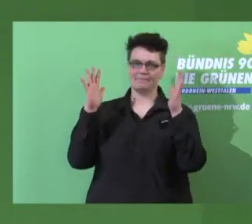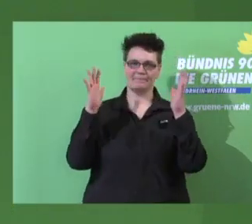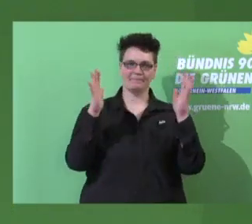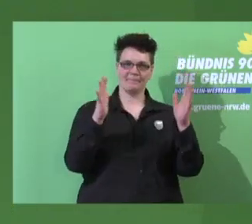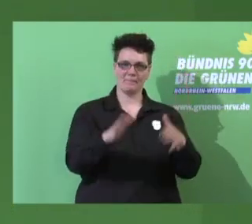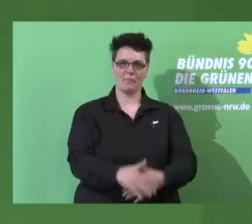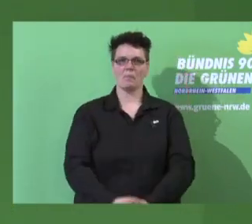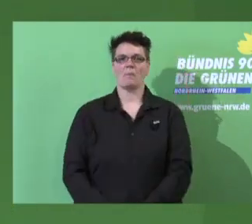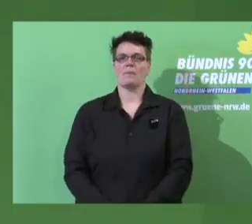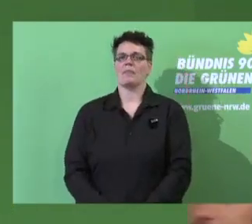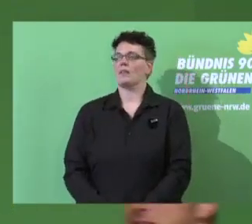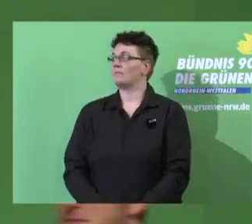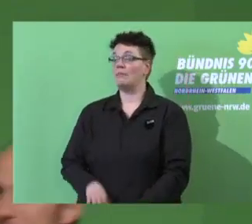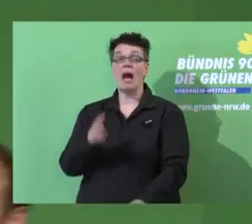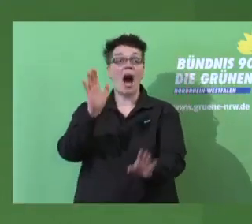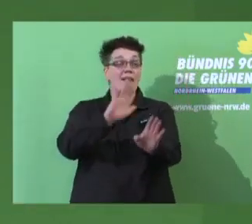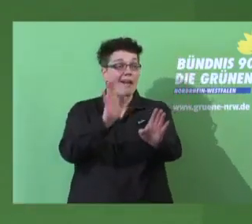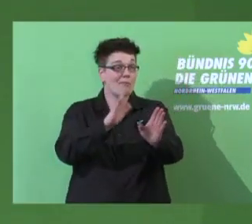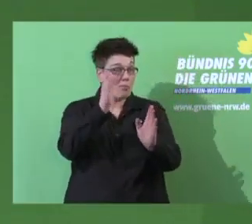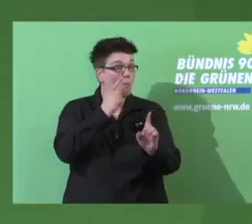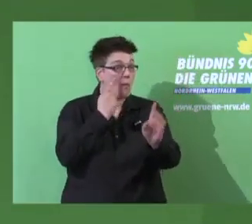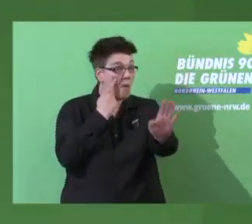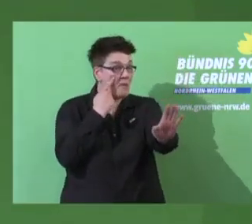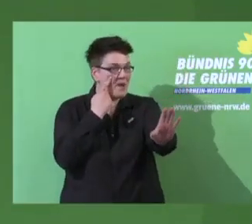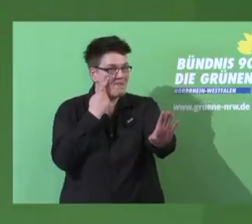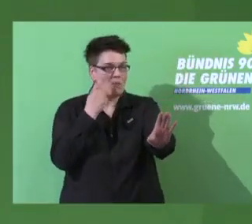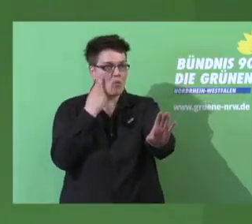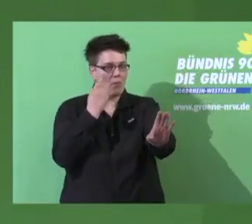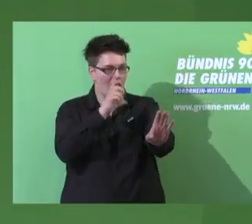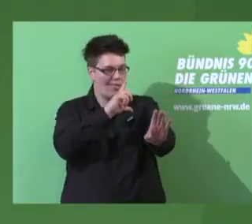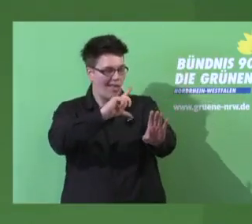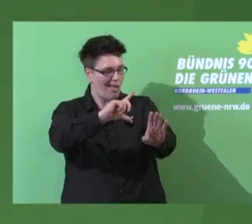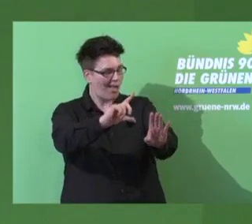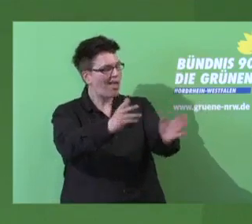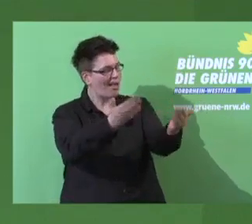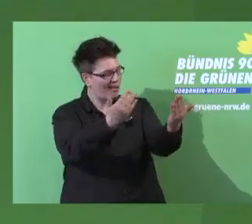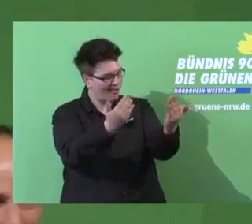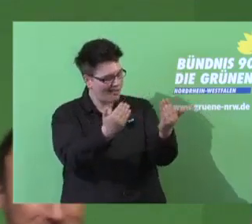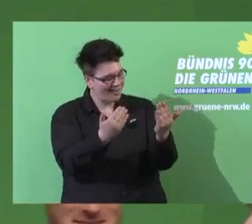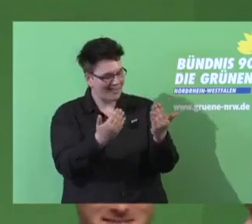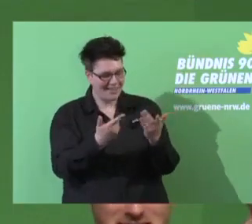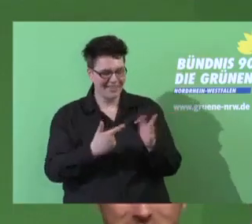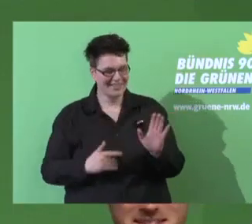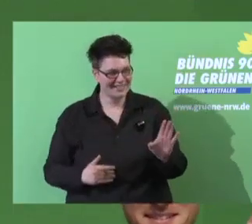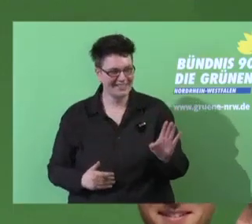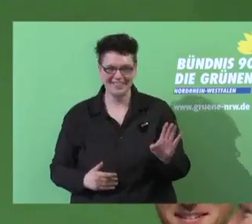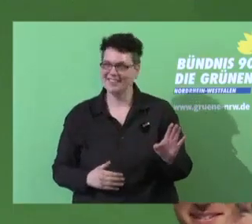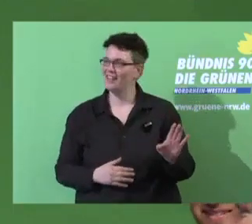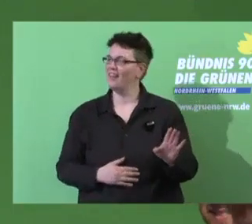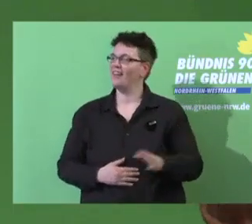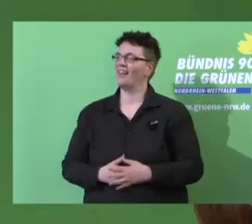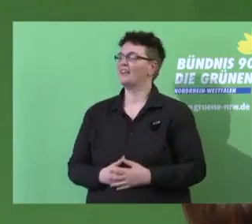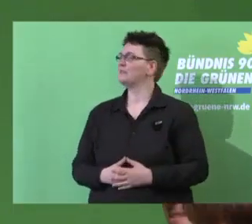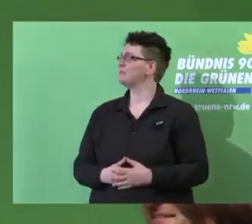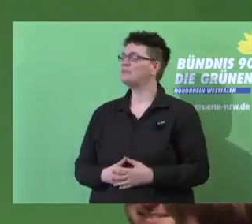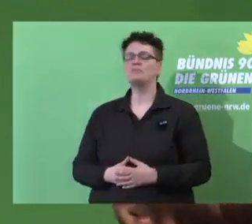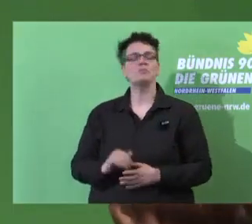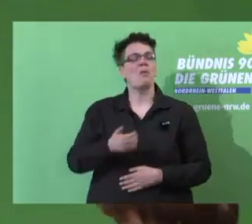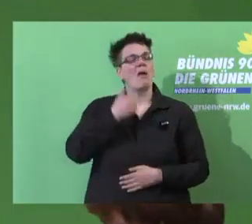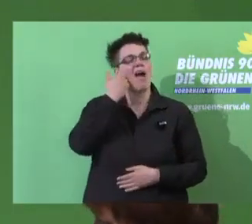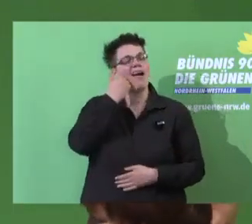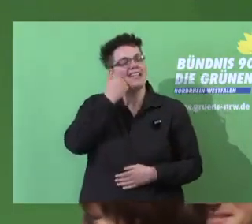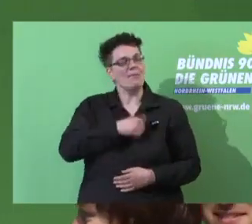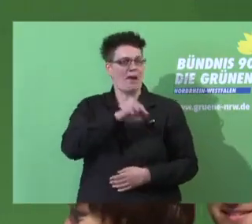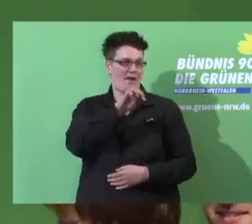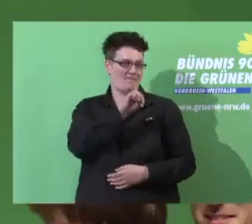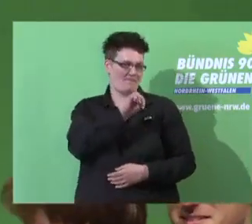Halt, halt, halt, halt, halt, Noch einen Moment, bitte. So schnell geht es nicht. Lieber Michael